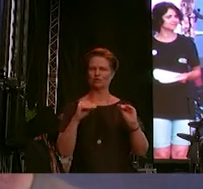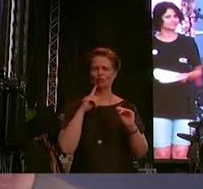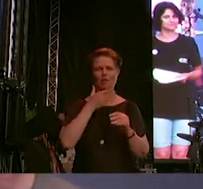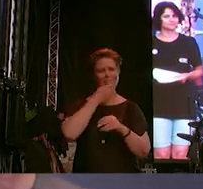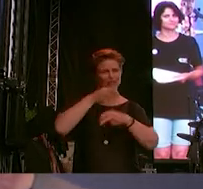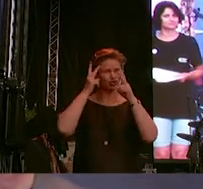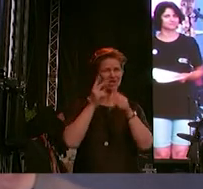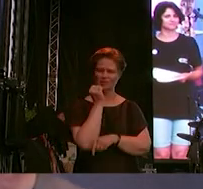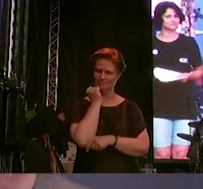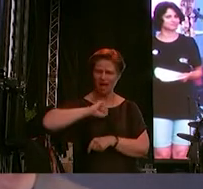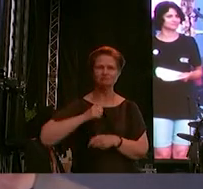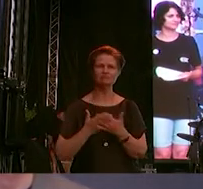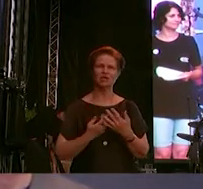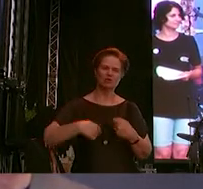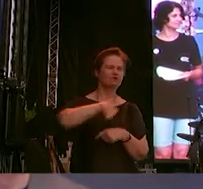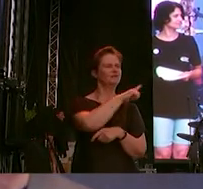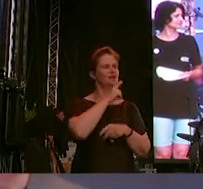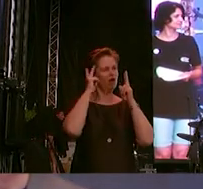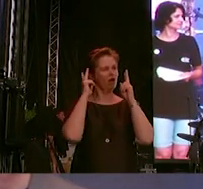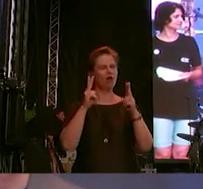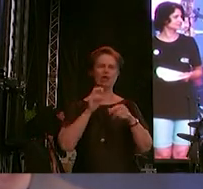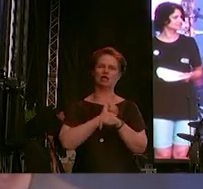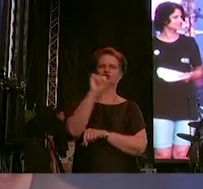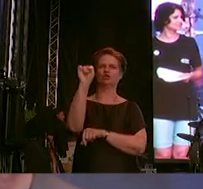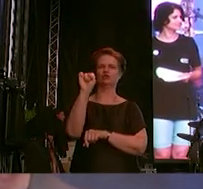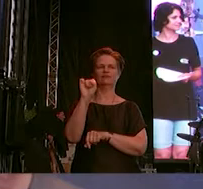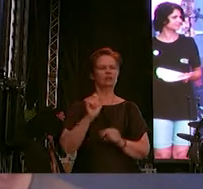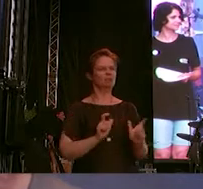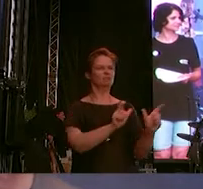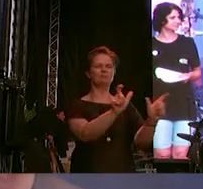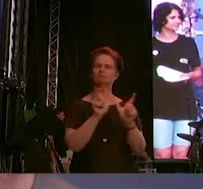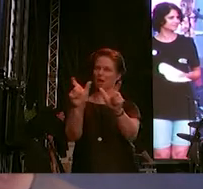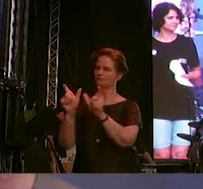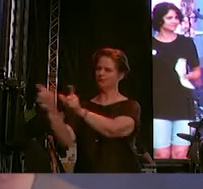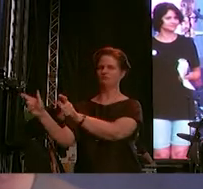verstoßen wird, stellen wir uns mit aller Entschlossenheit gegen jene, die so handeln.